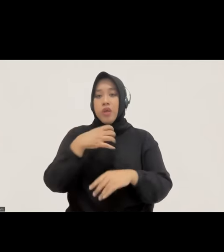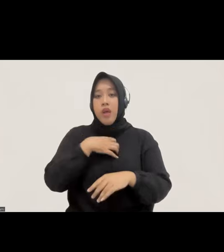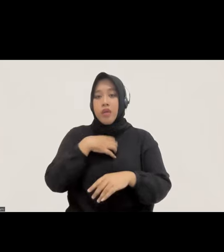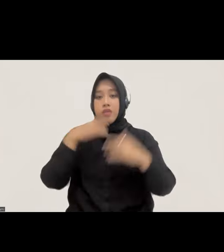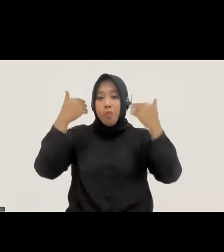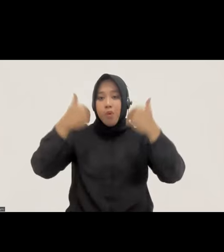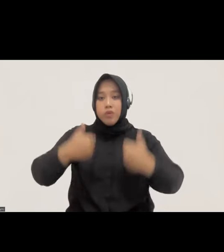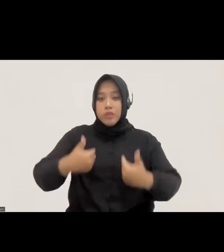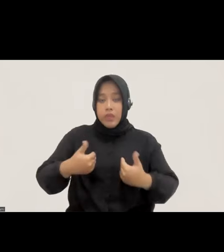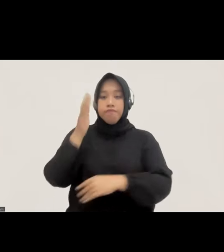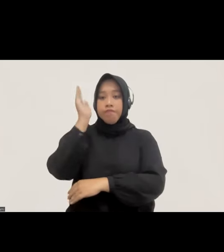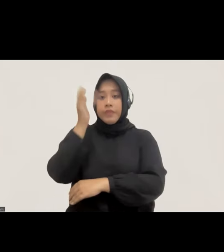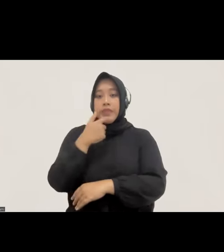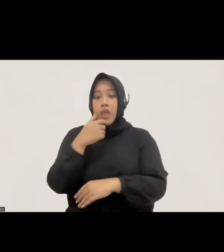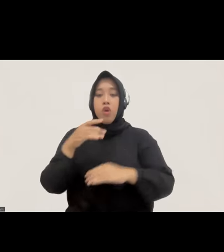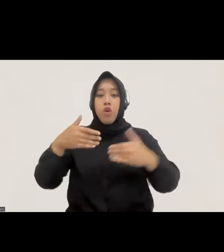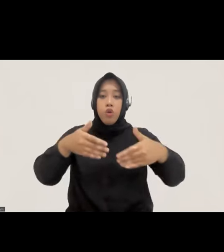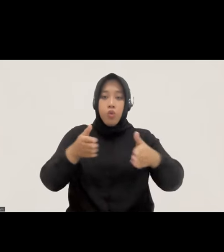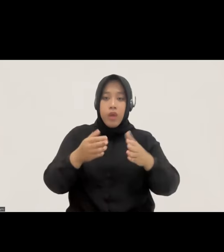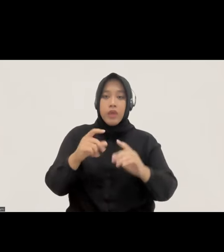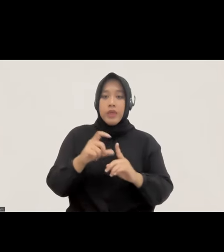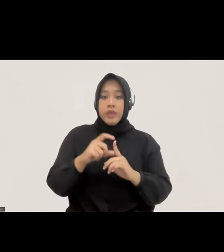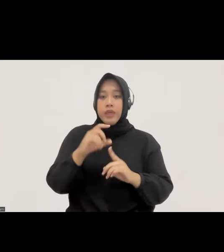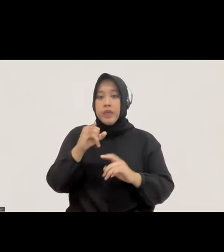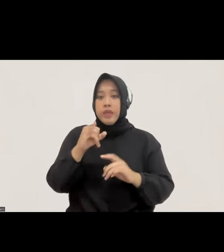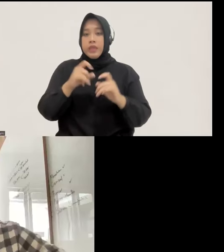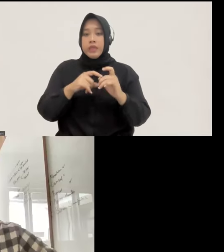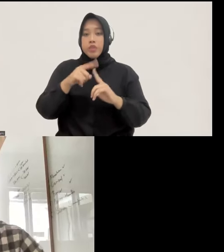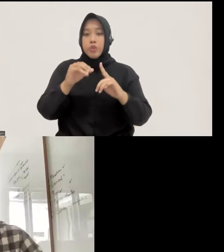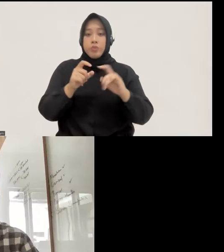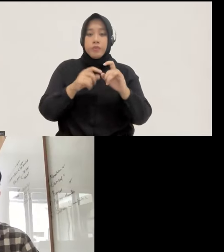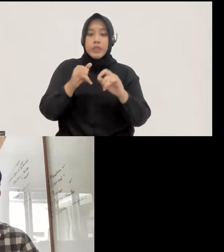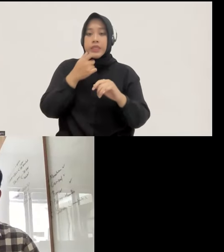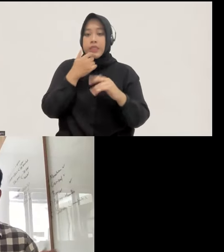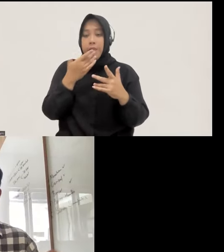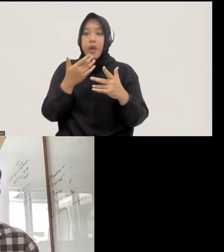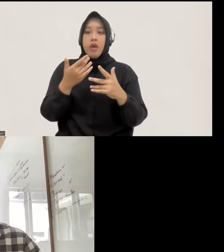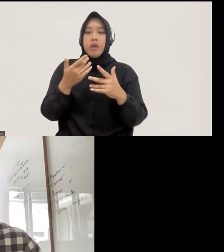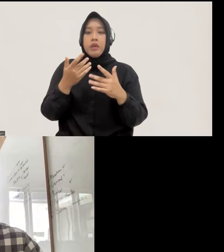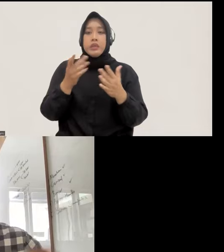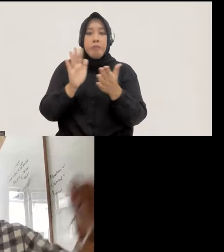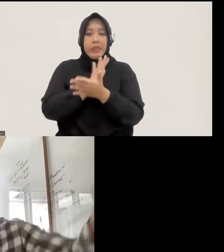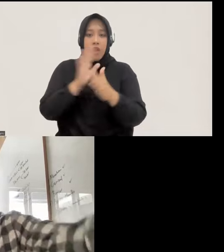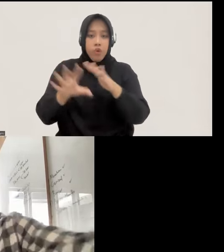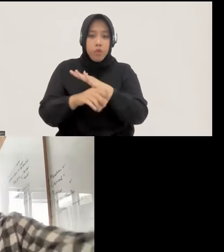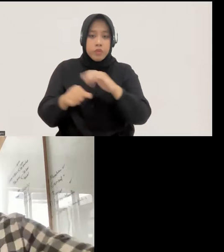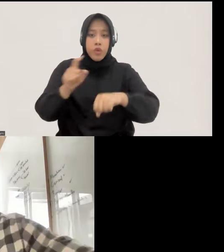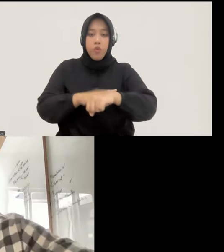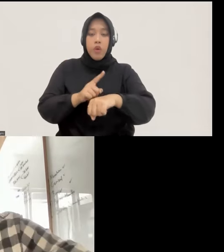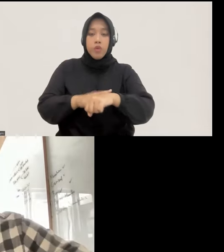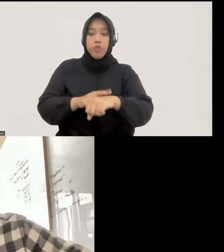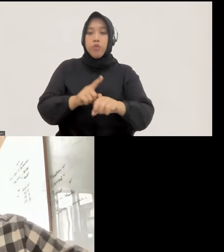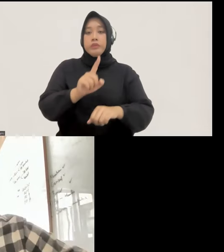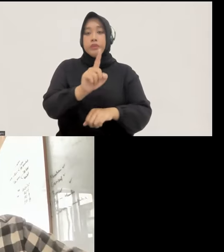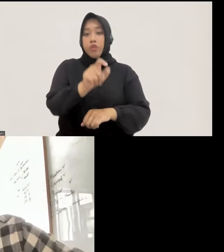tentang ruang diskresi dalam erupung Polri dan potensinya dalam menghadirkan korupsi. Bang Kurnia, waktunya kurang lebih 30 menit ke